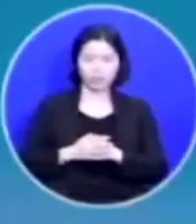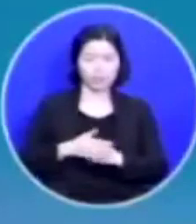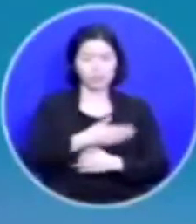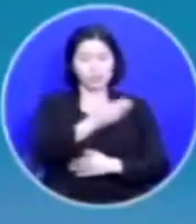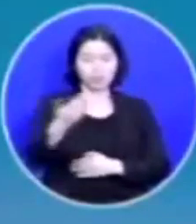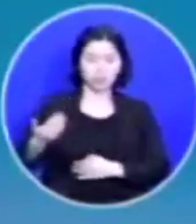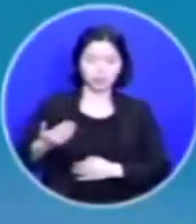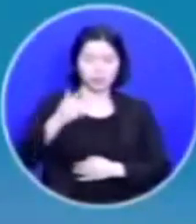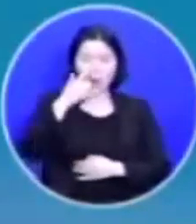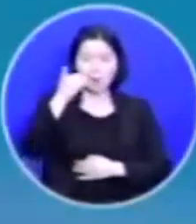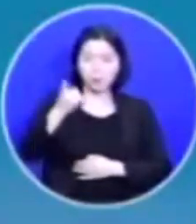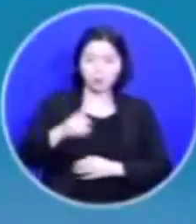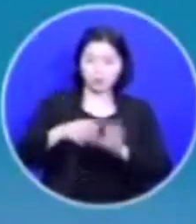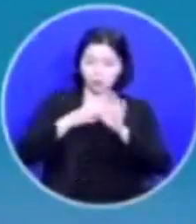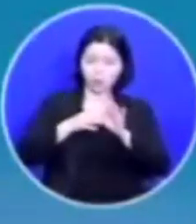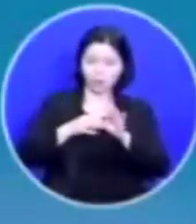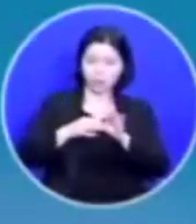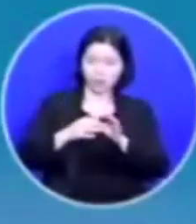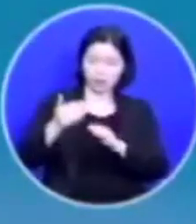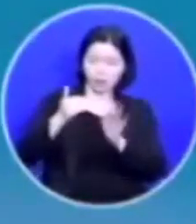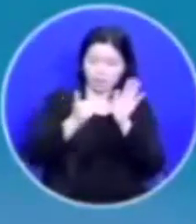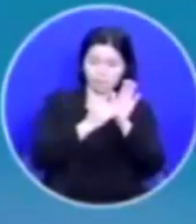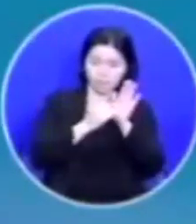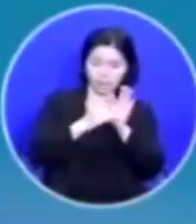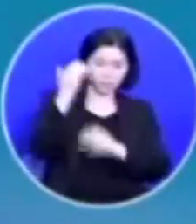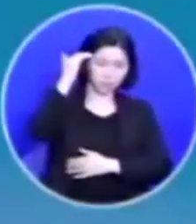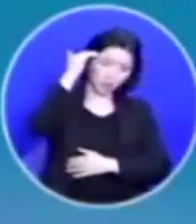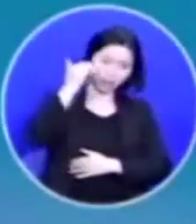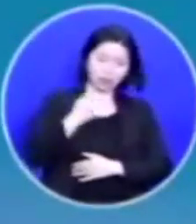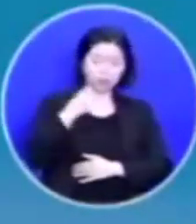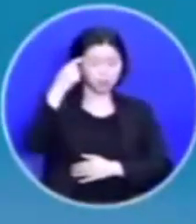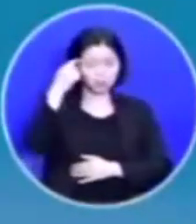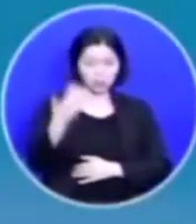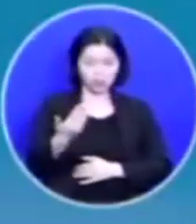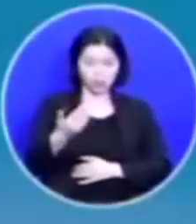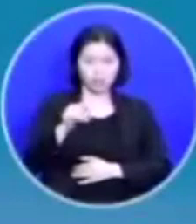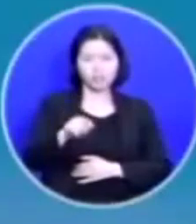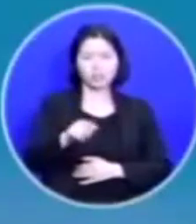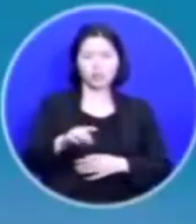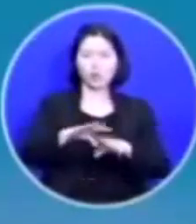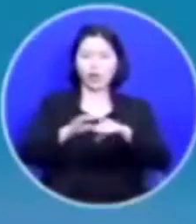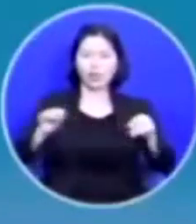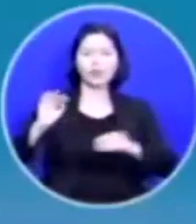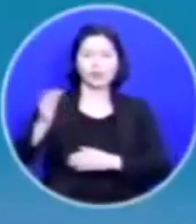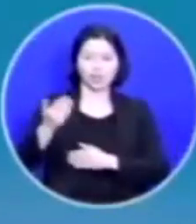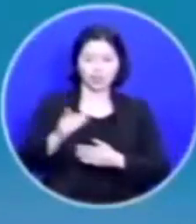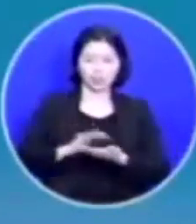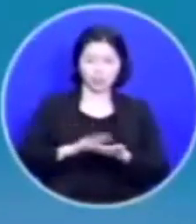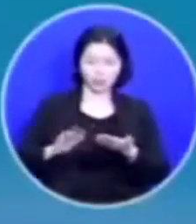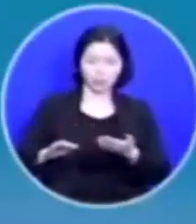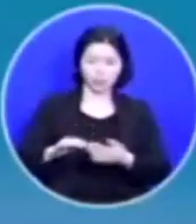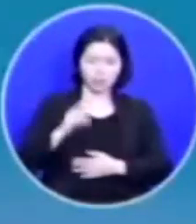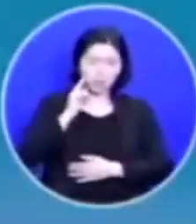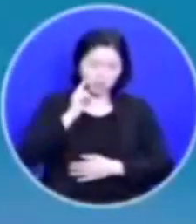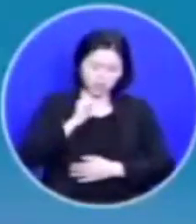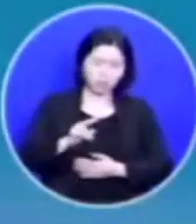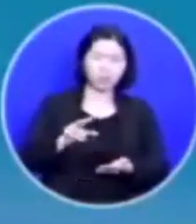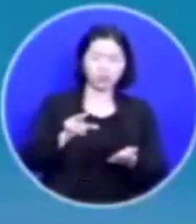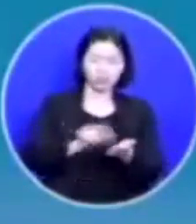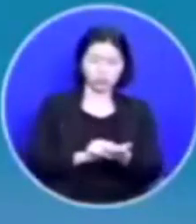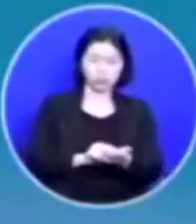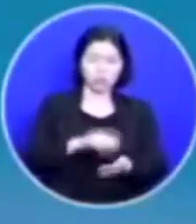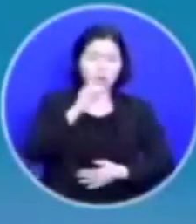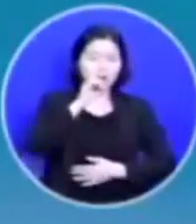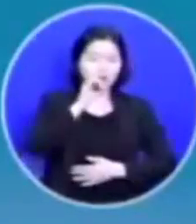여러분 부모님과의 관계에 막힘이 없습니까? 해결하셔야 됩니다 심각하면 된다 안